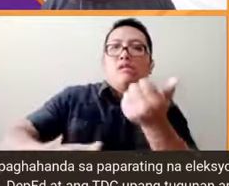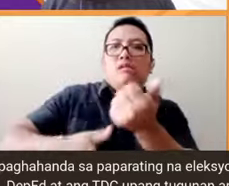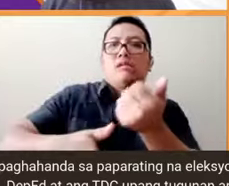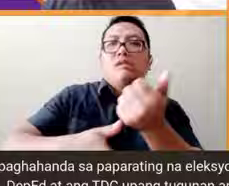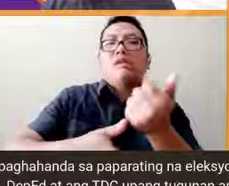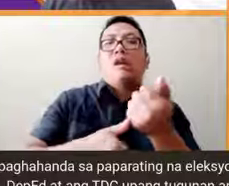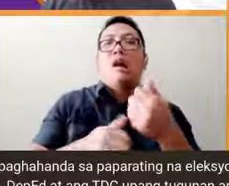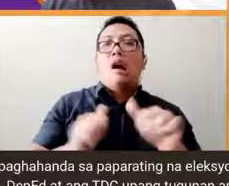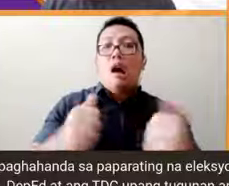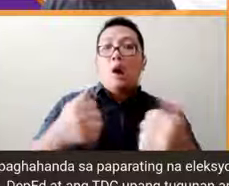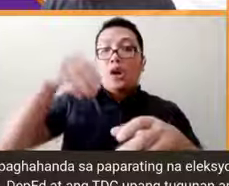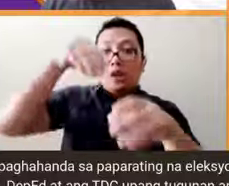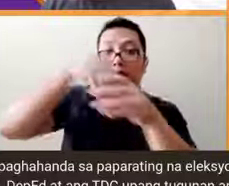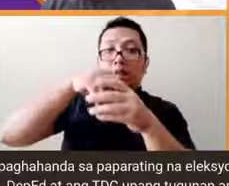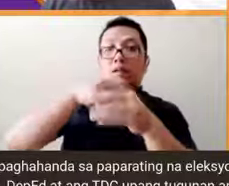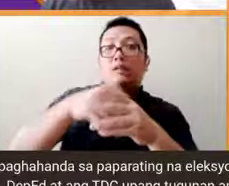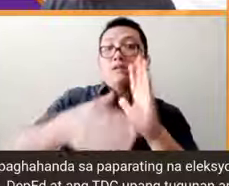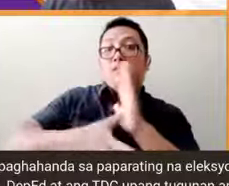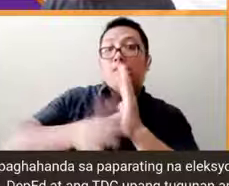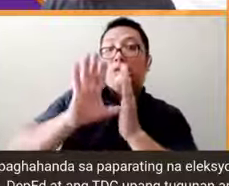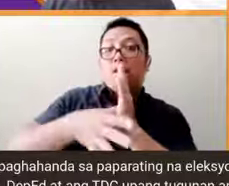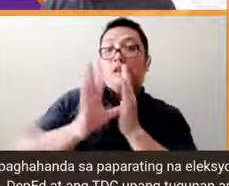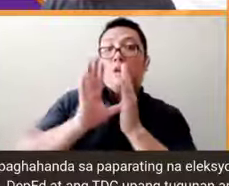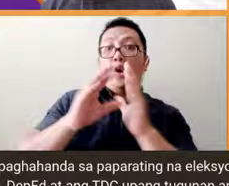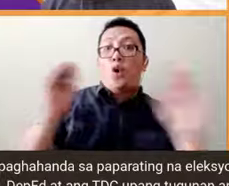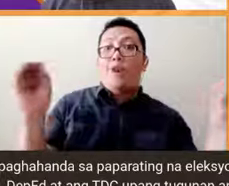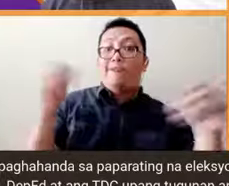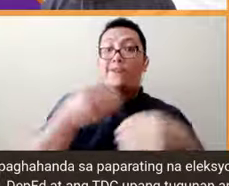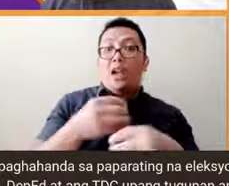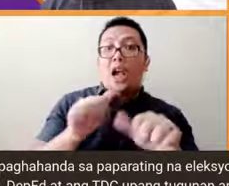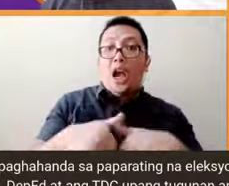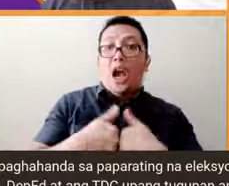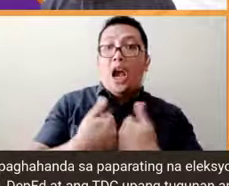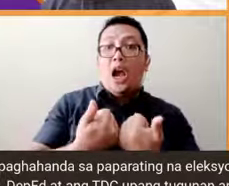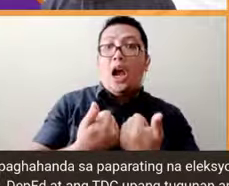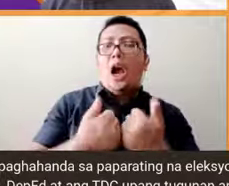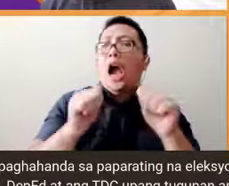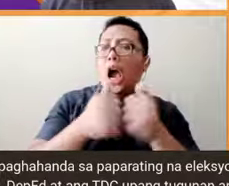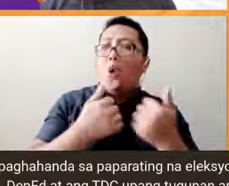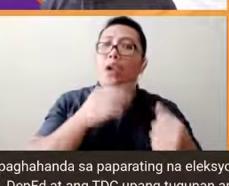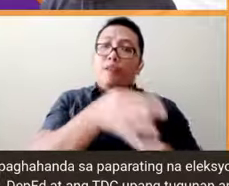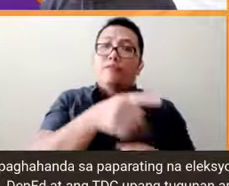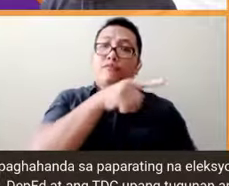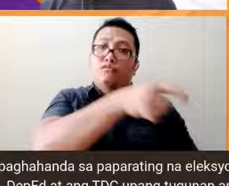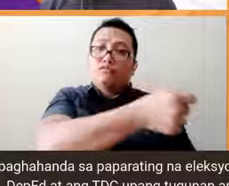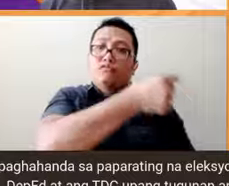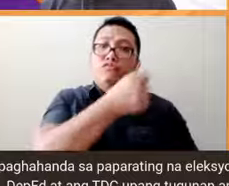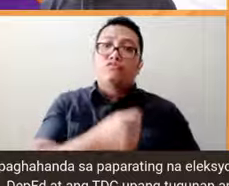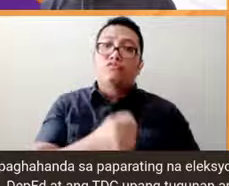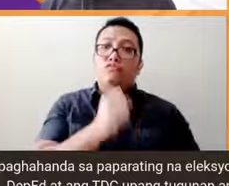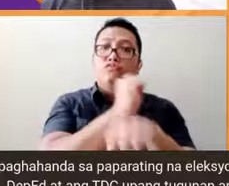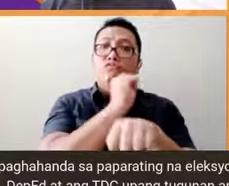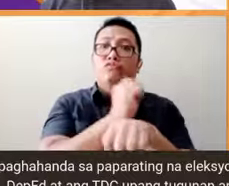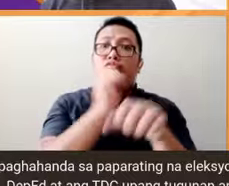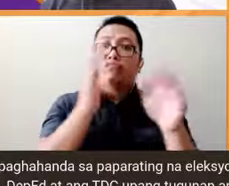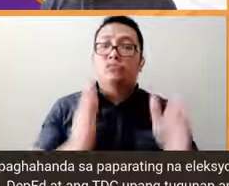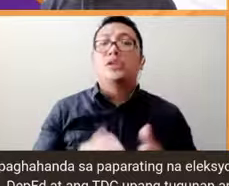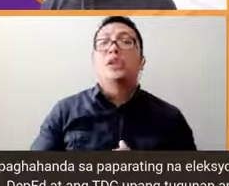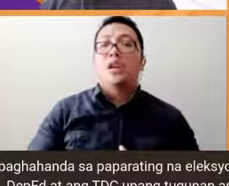loob mismo ng Comelec Maine paano naman paano kung mismo empleyado mismo sa loob so ito